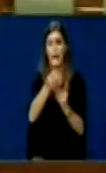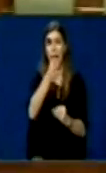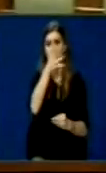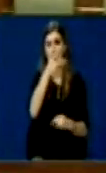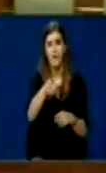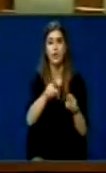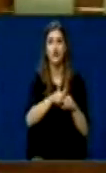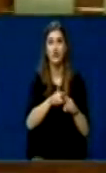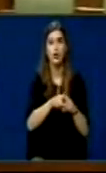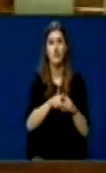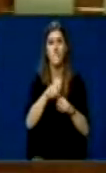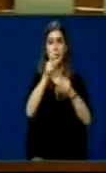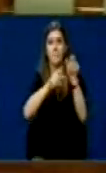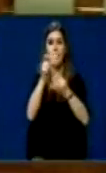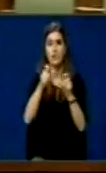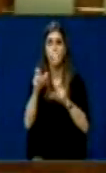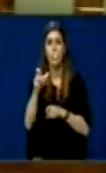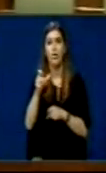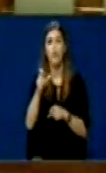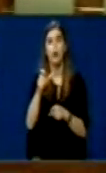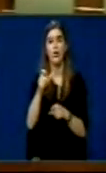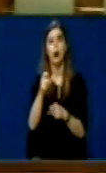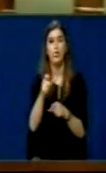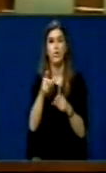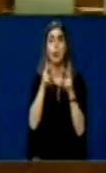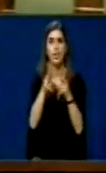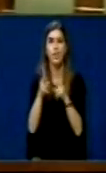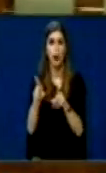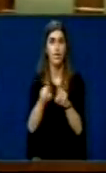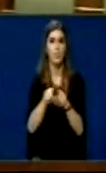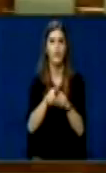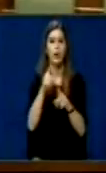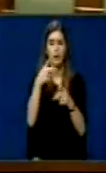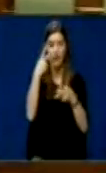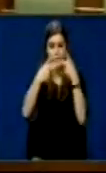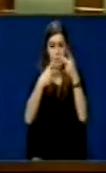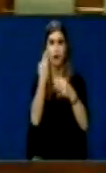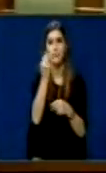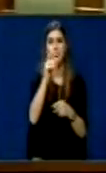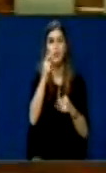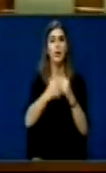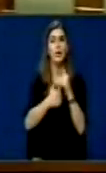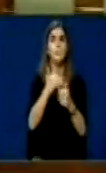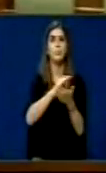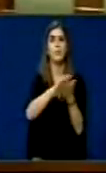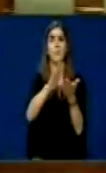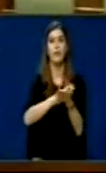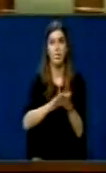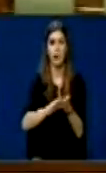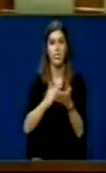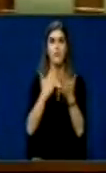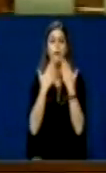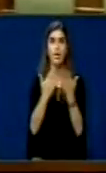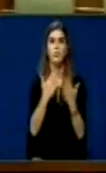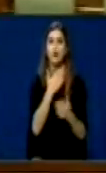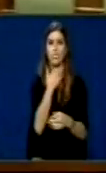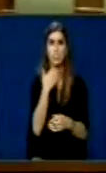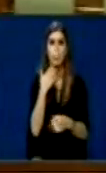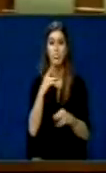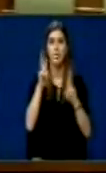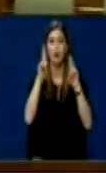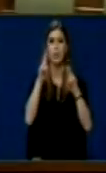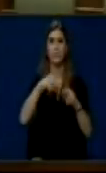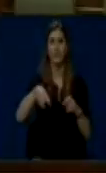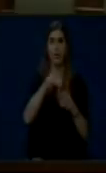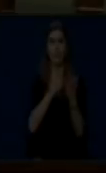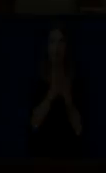edhe një vlerësim për kriminellë. Fëndi e qëmë e shpësës